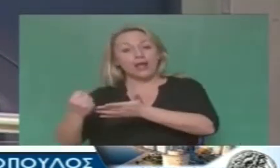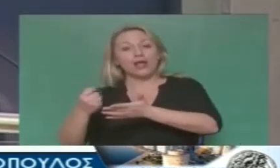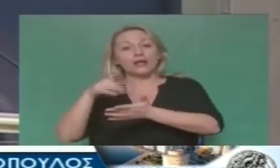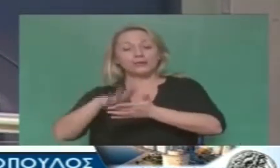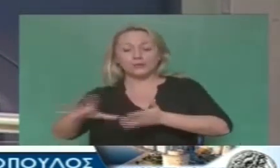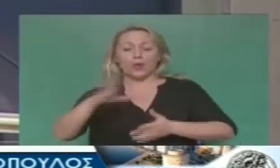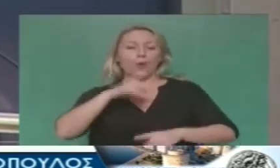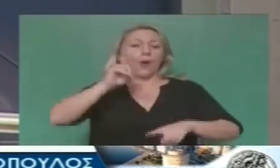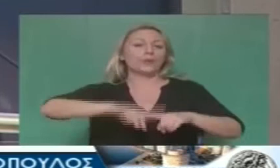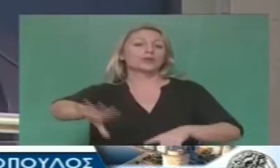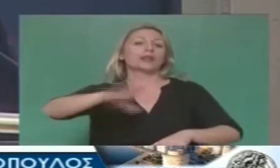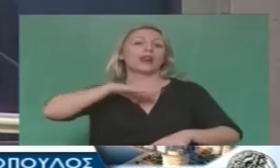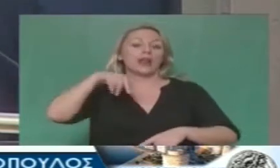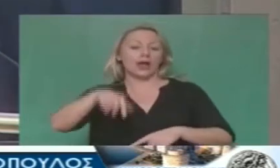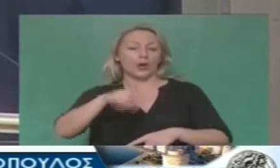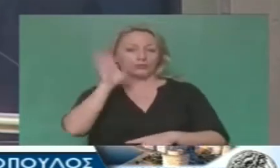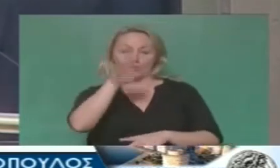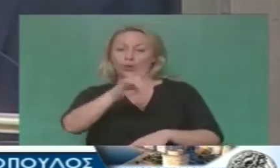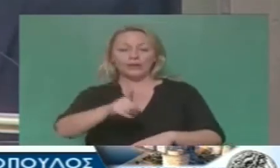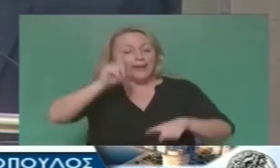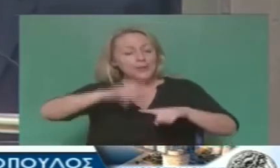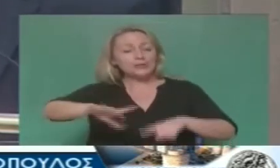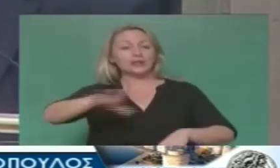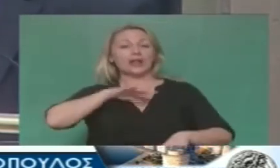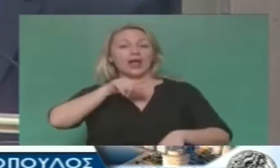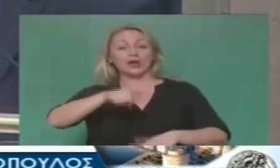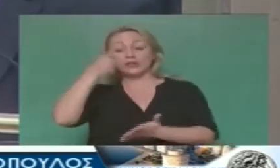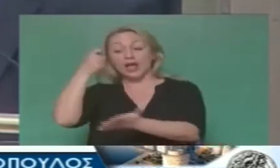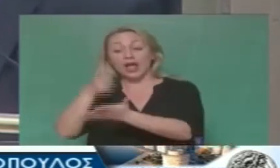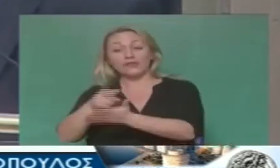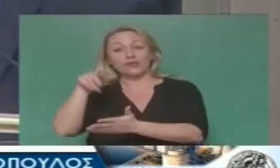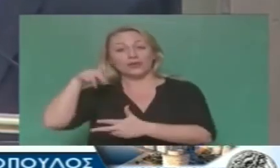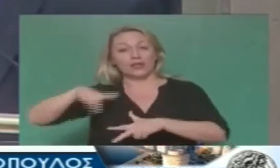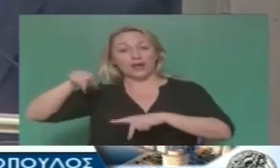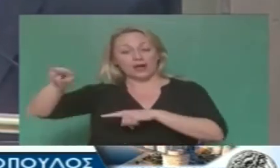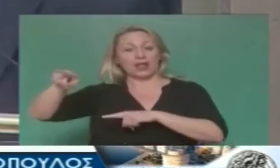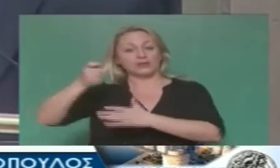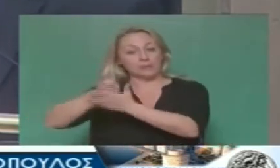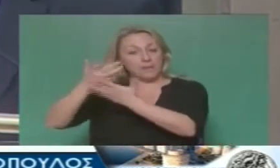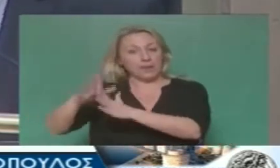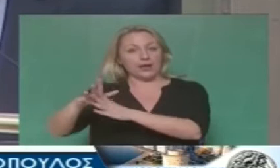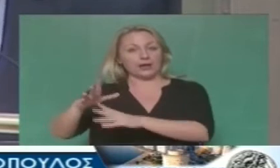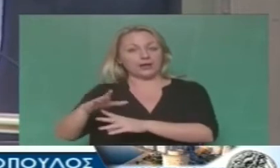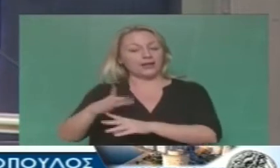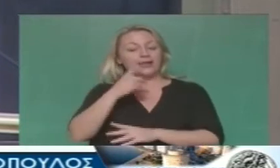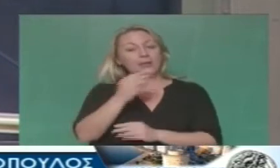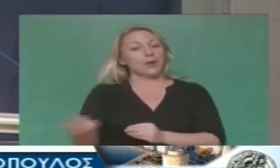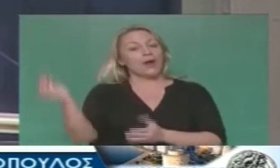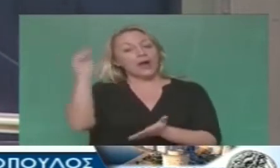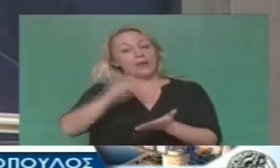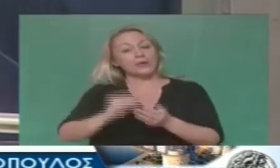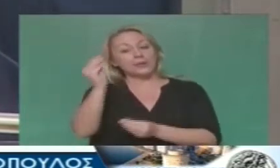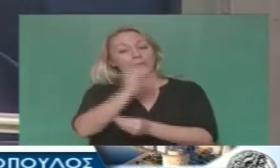ο λαοτζίκος όπως λένε και δεν το λέω καθόλου υποτιμητικά στην εφορία του κεντρικού κράτους. Γιατί να υποχρεώνεσαι να